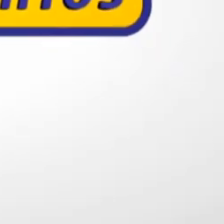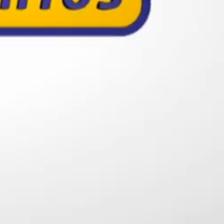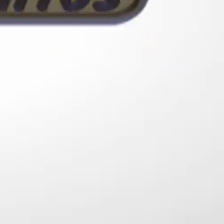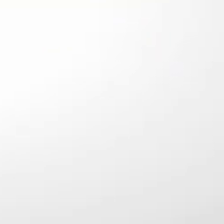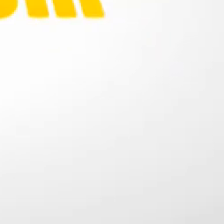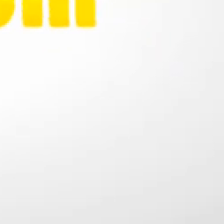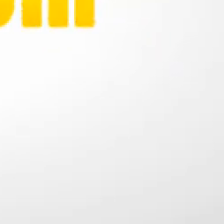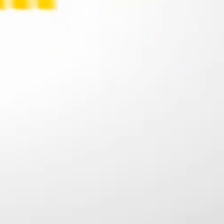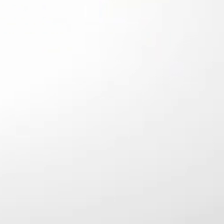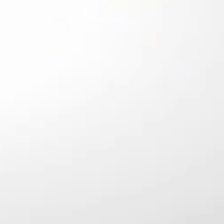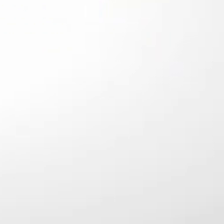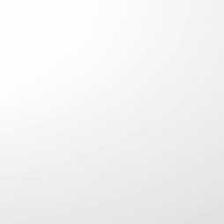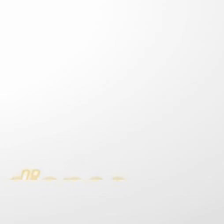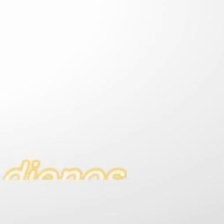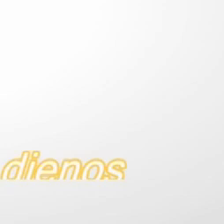Muzika